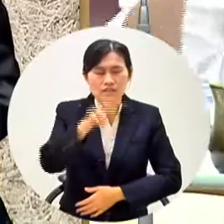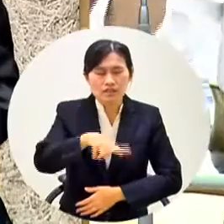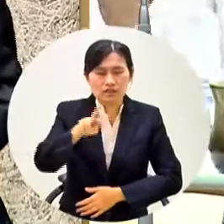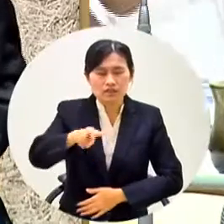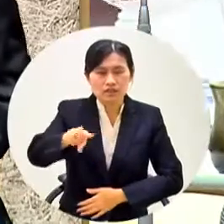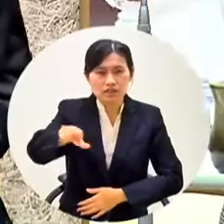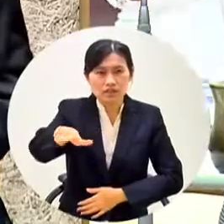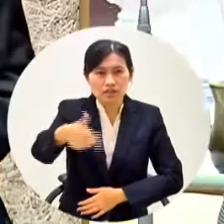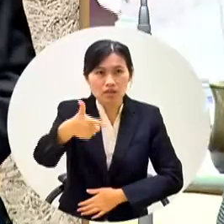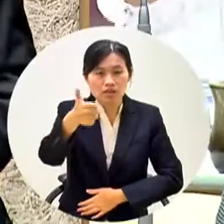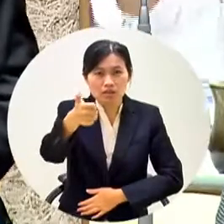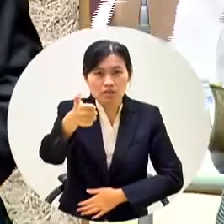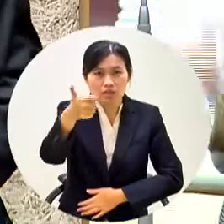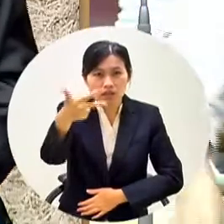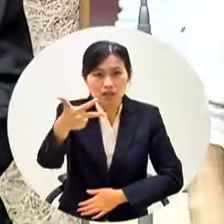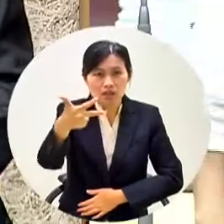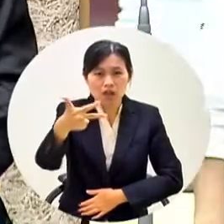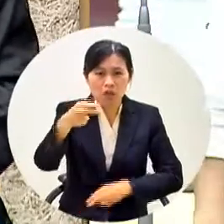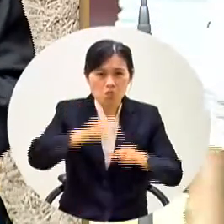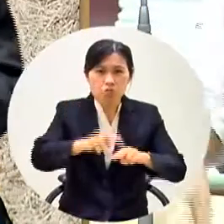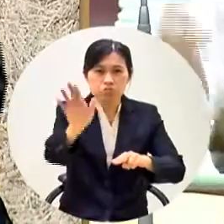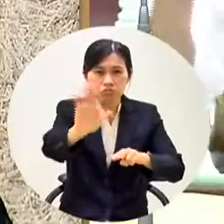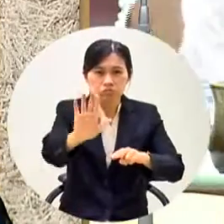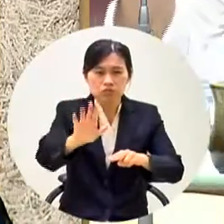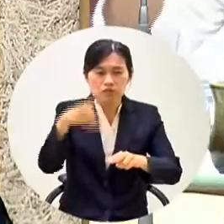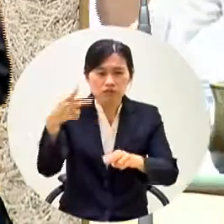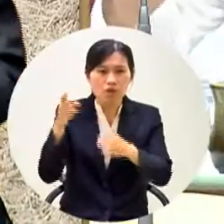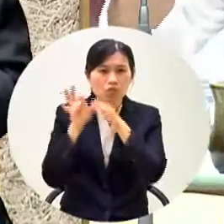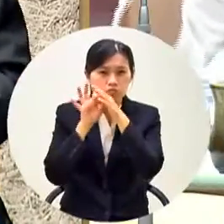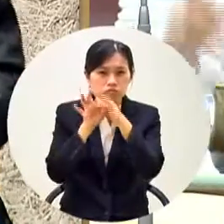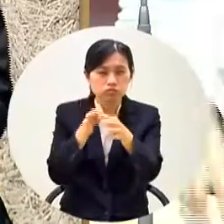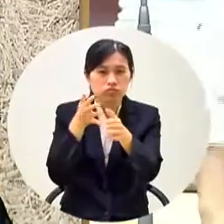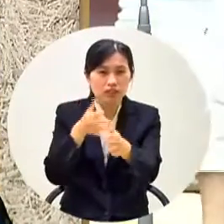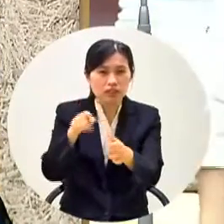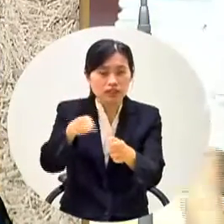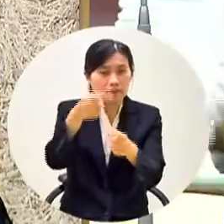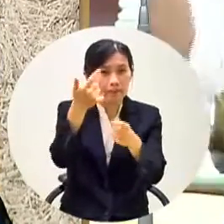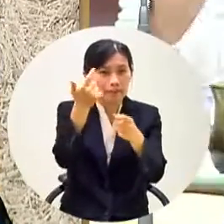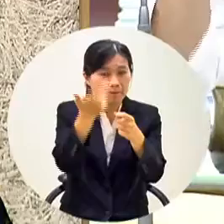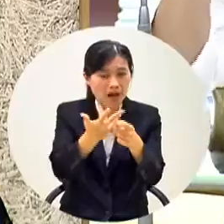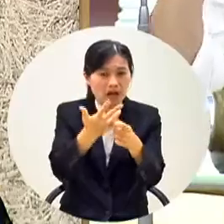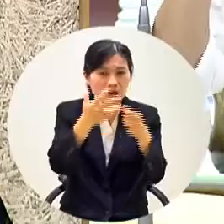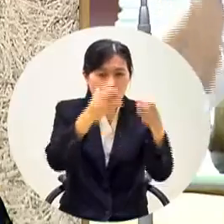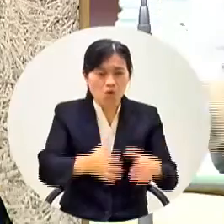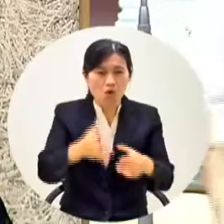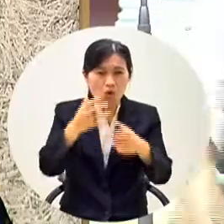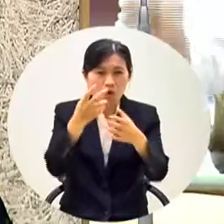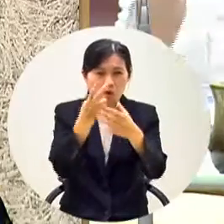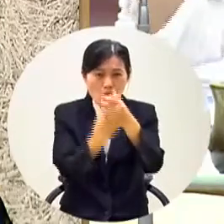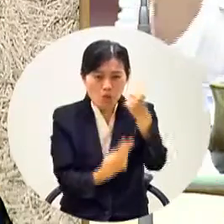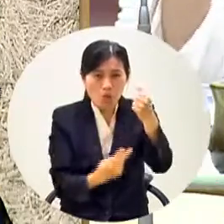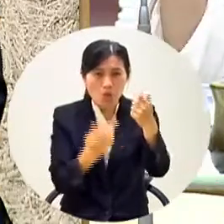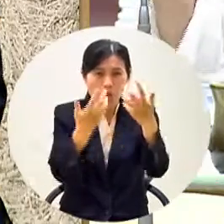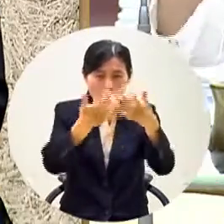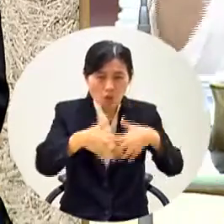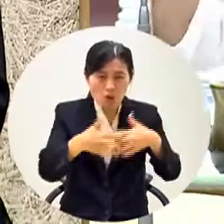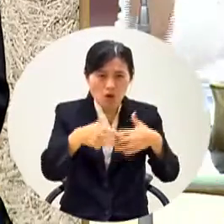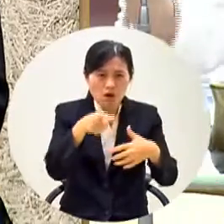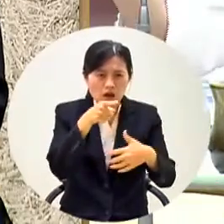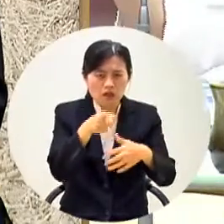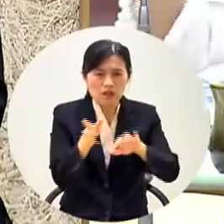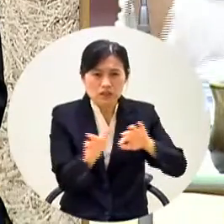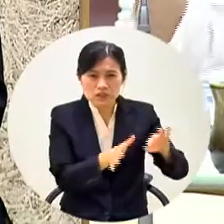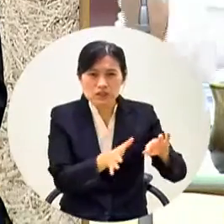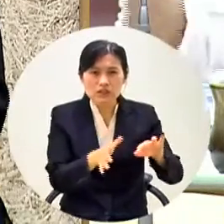好那你不要坐下我再繼續請問你局長108年裝置雙機除了這個老物之外同一性質的